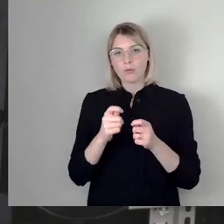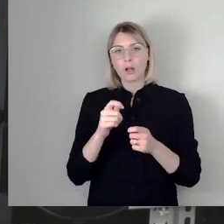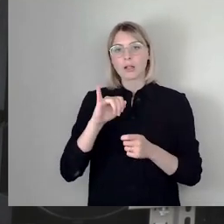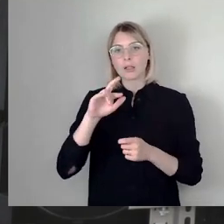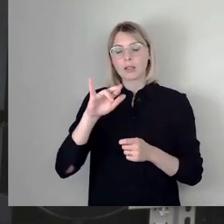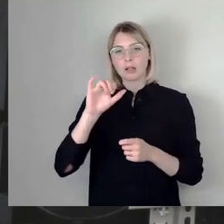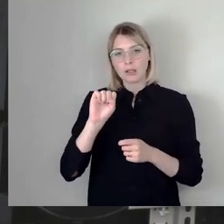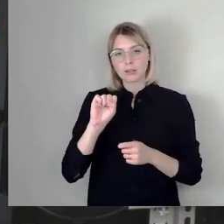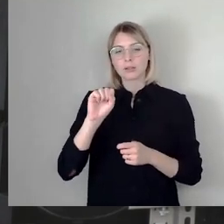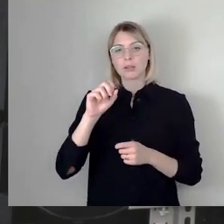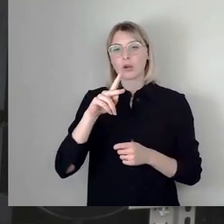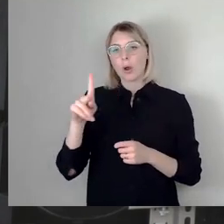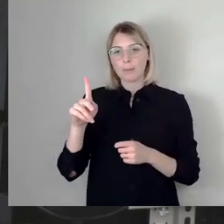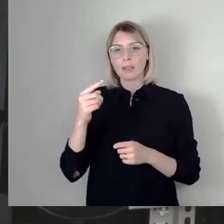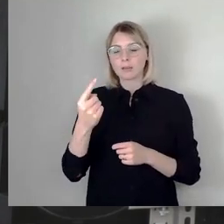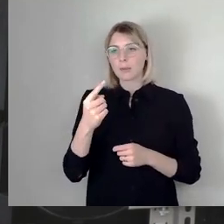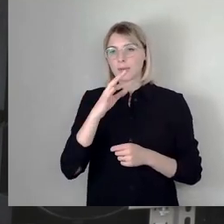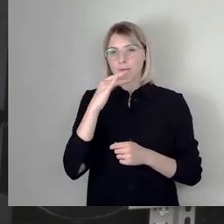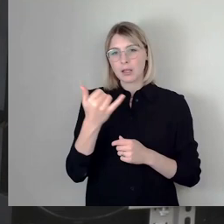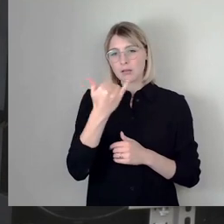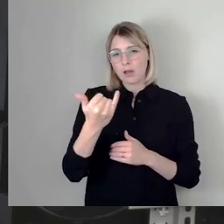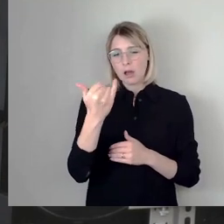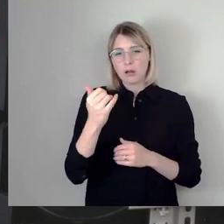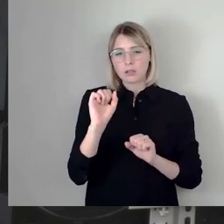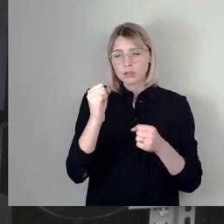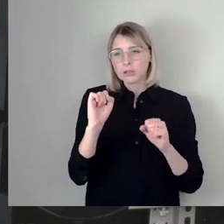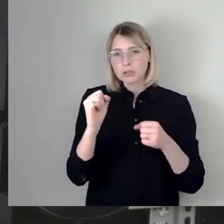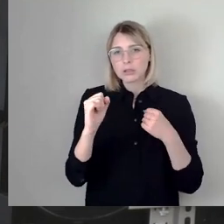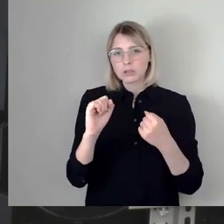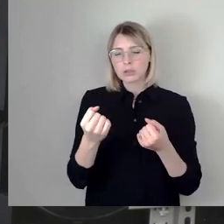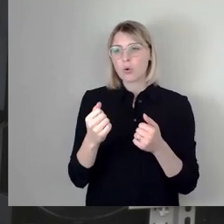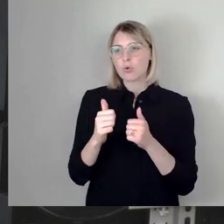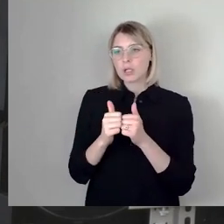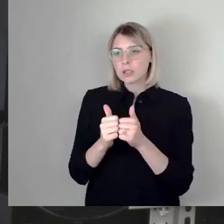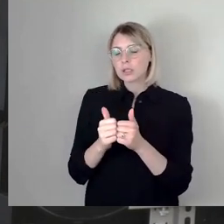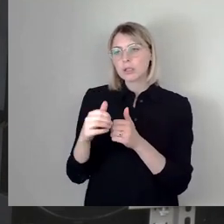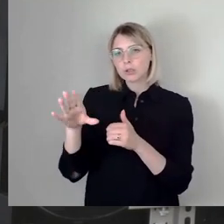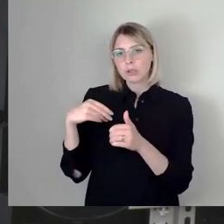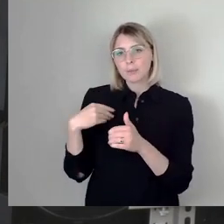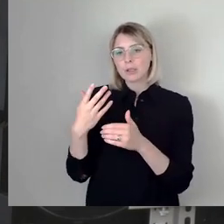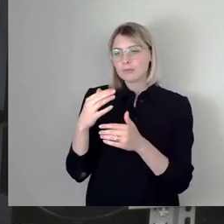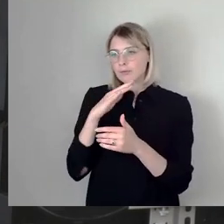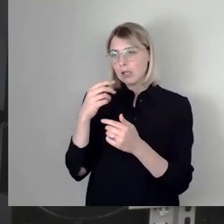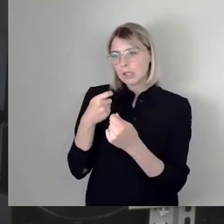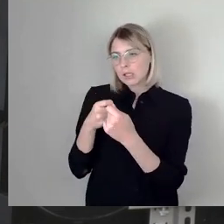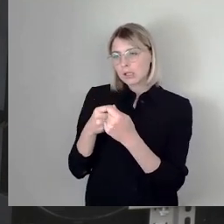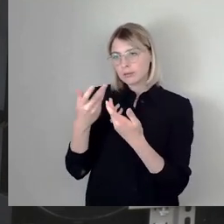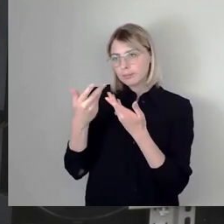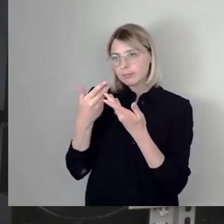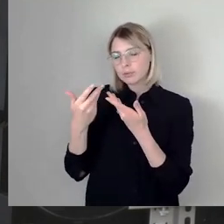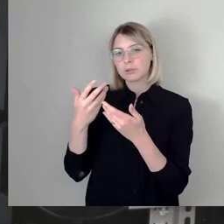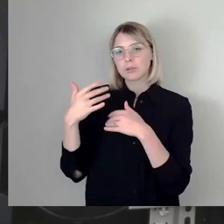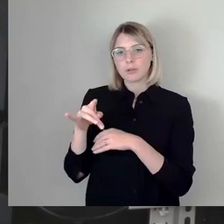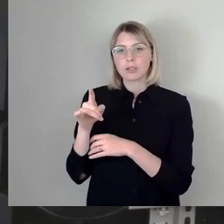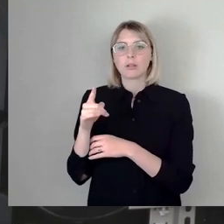diese vielen Jahre hinweg so engmaschig mit dem Hinterbliebenen zum geplanten Gedenkort in Kontakt geblieben ist, sodass wir heute über